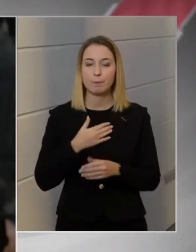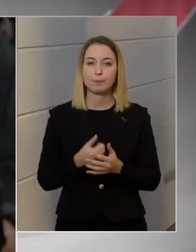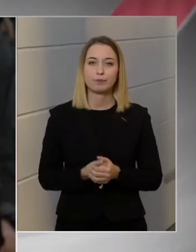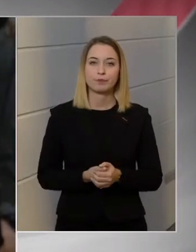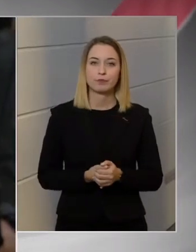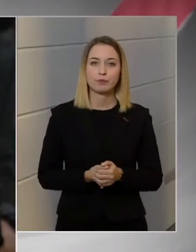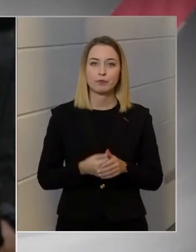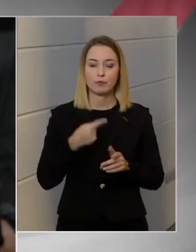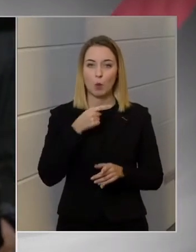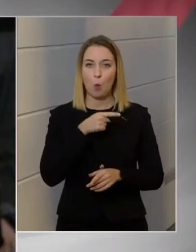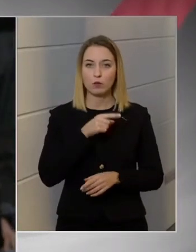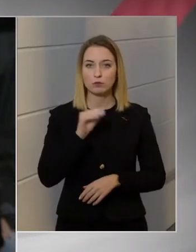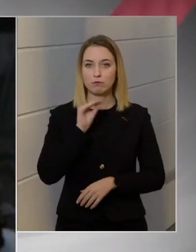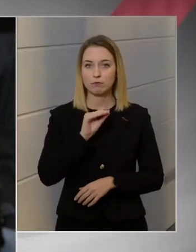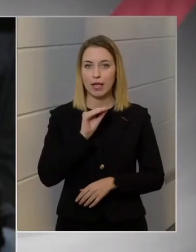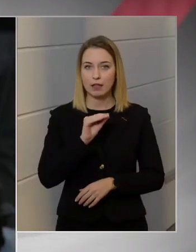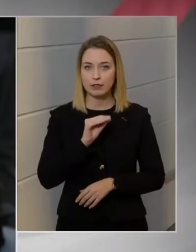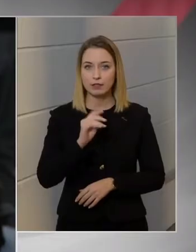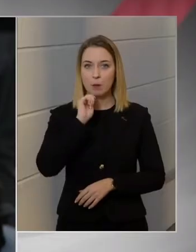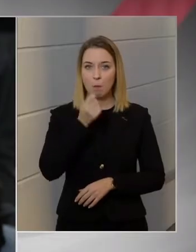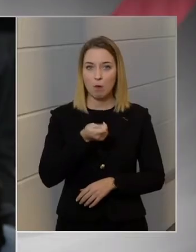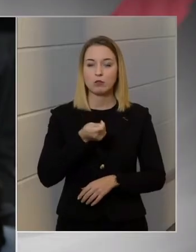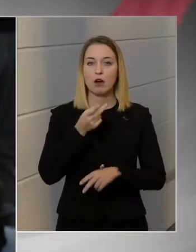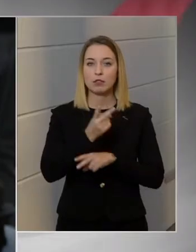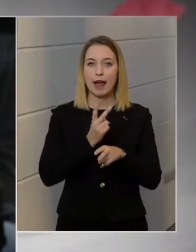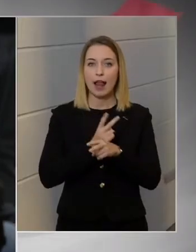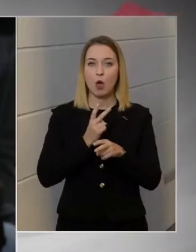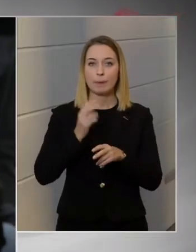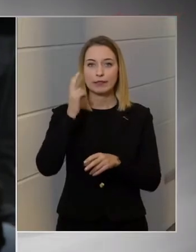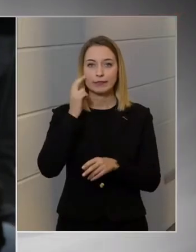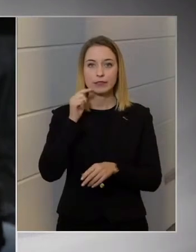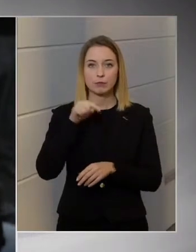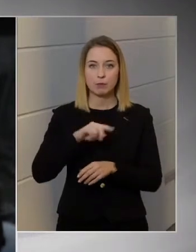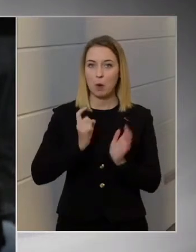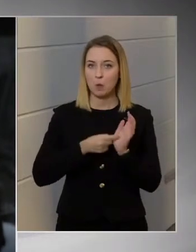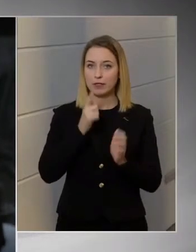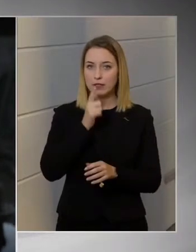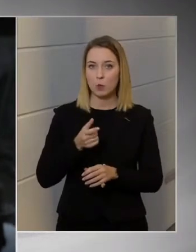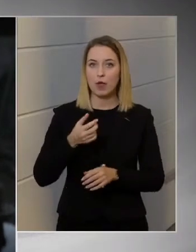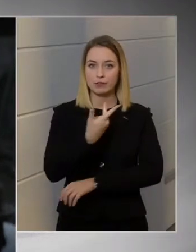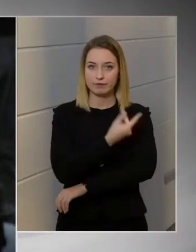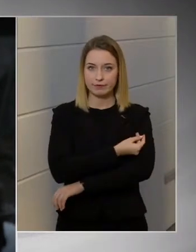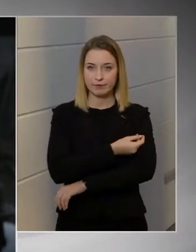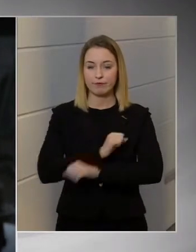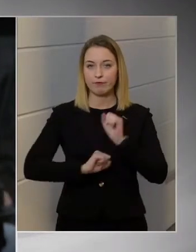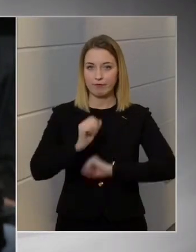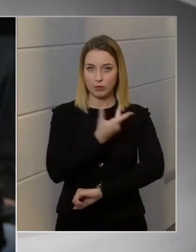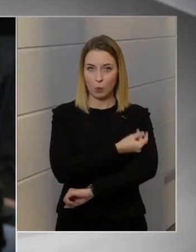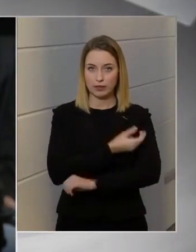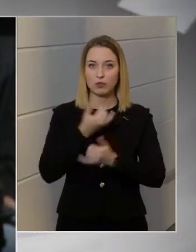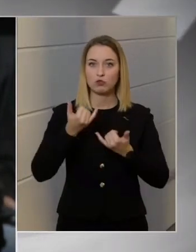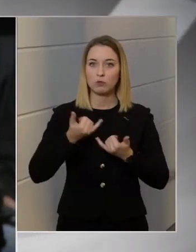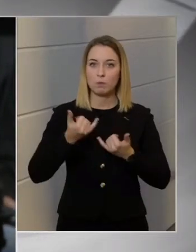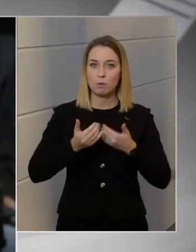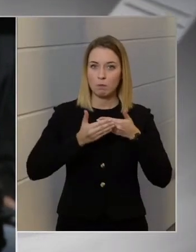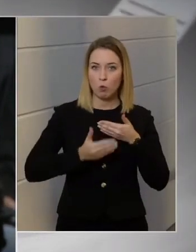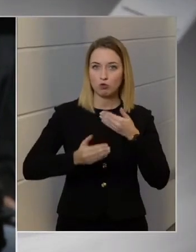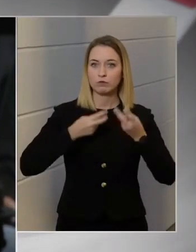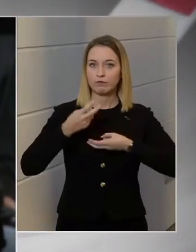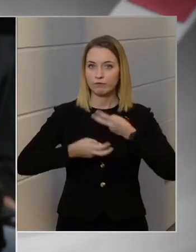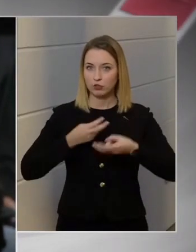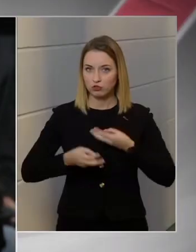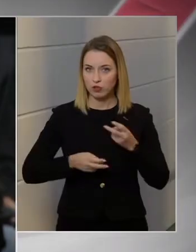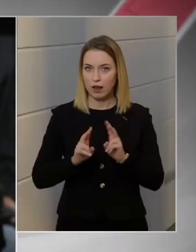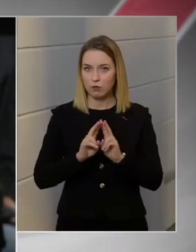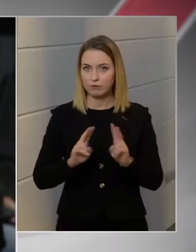ön, hogy a magyar állami intézményekben kötelező lesz a védőoltás. Most jelenleg zajlik egy vizsgát